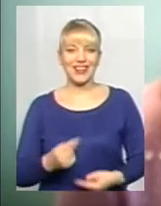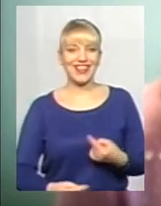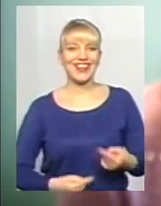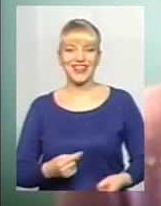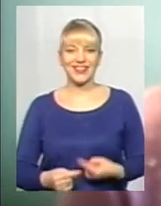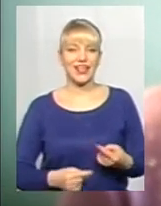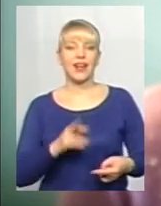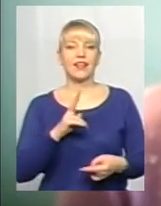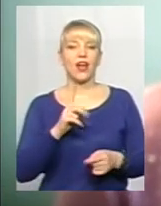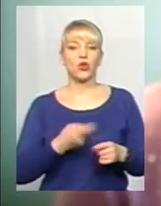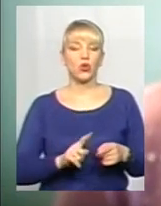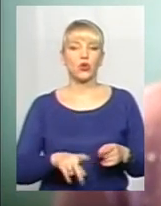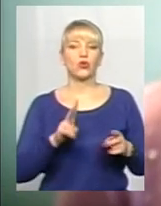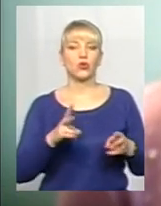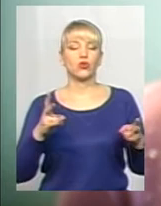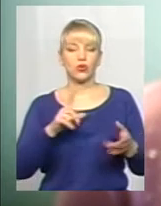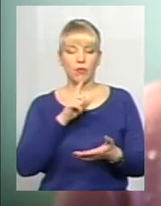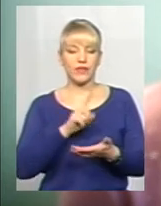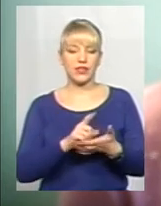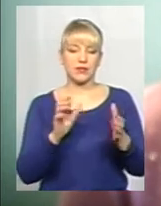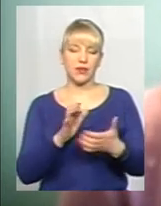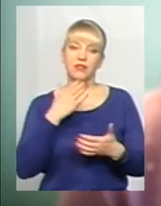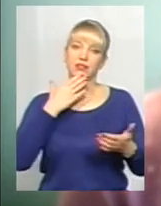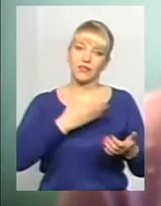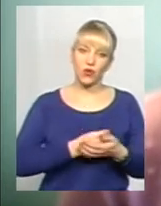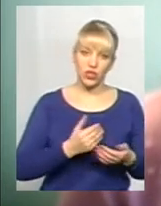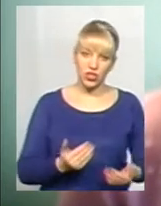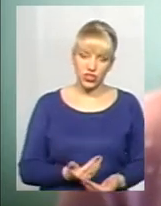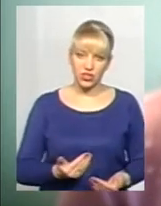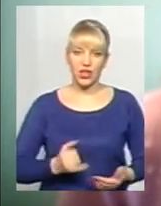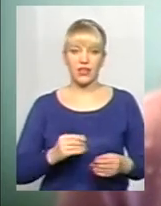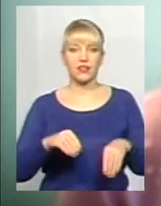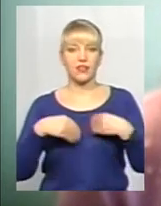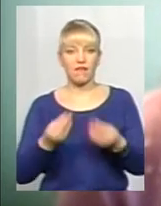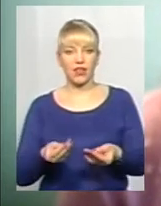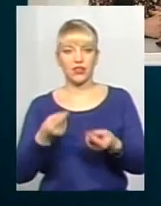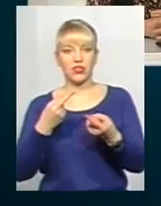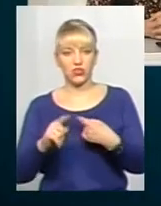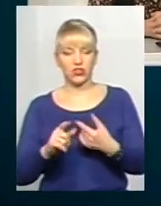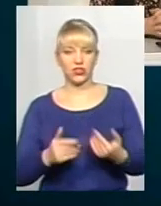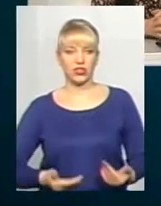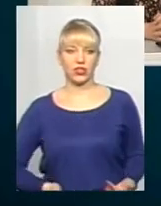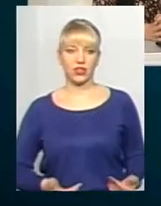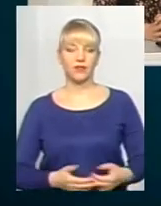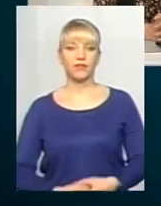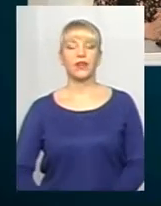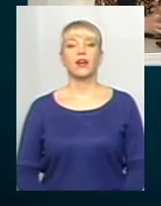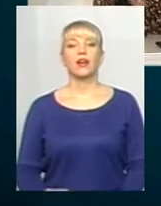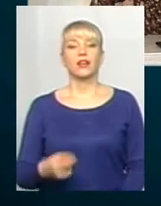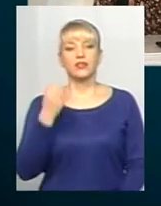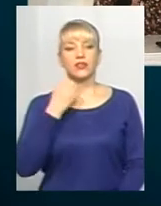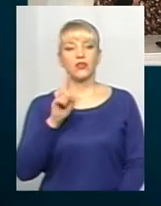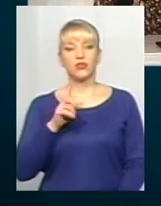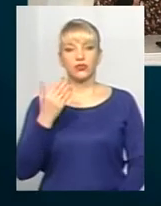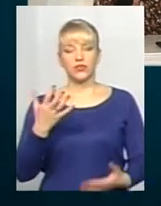зобов'язаний зберігати своє життя і продукувати інше життя. Дякую, пані Марія, що сьогодні знайшли для нас час